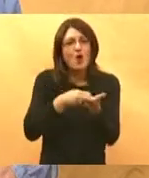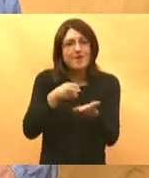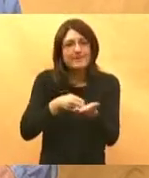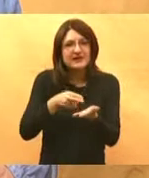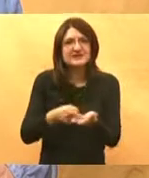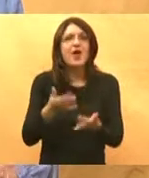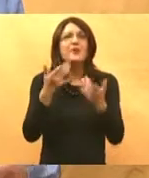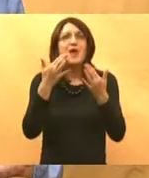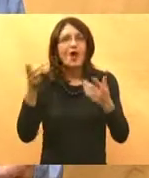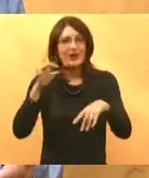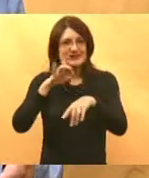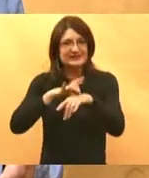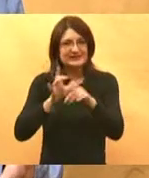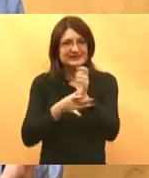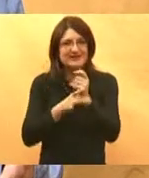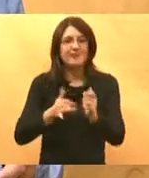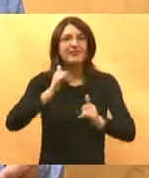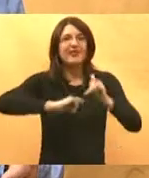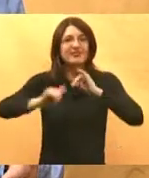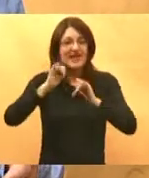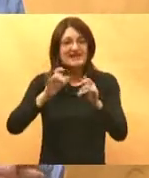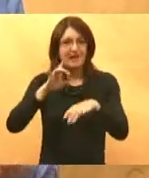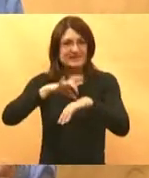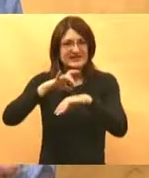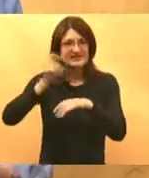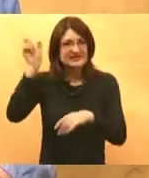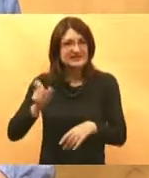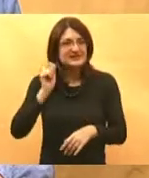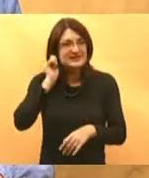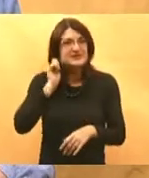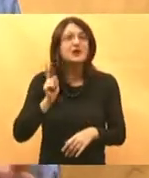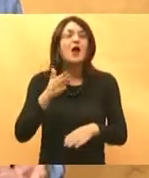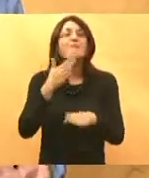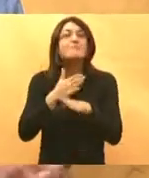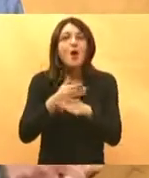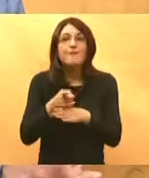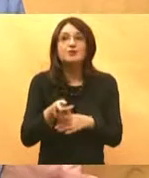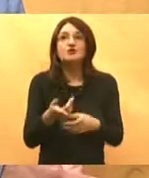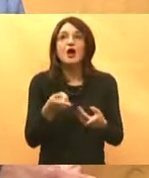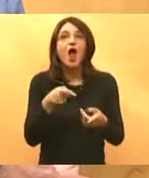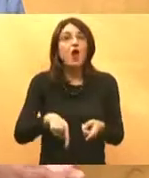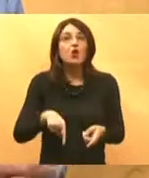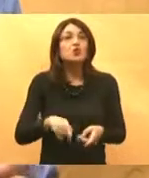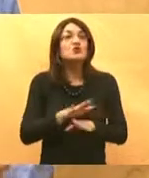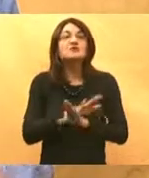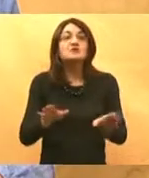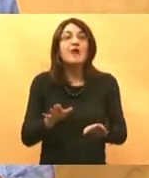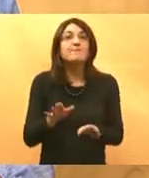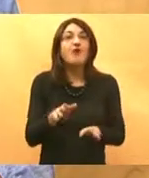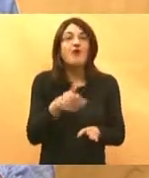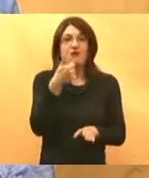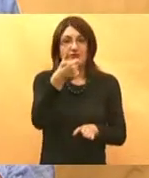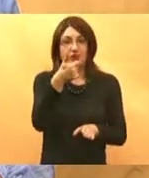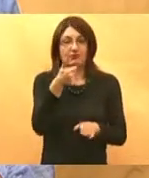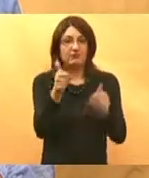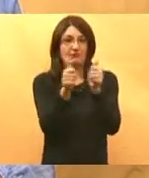sestara, terenske sestre rade po terenu, usto ponožuju ambulanti, više sestre, što je kod nas patronaža, su dijelovi timova